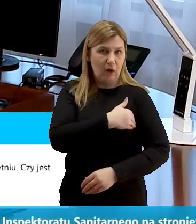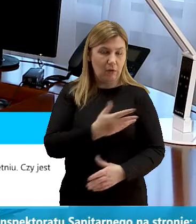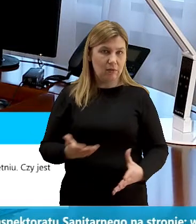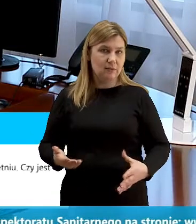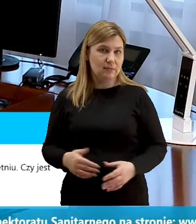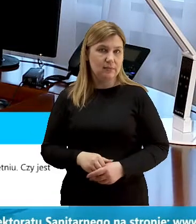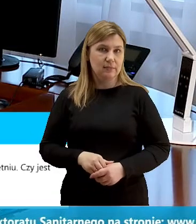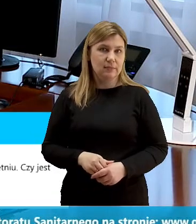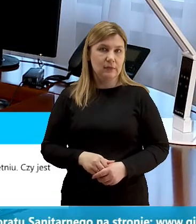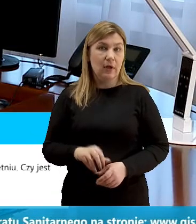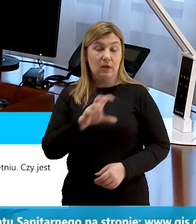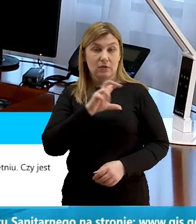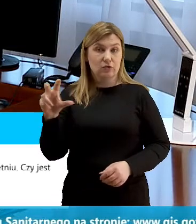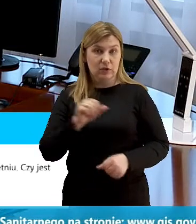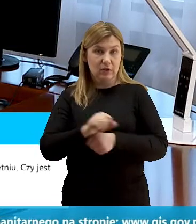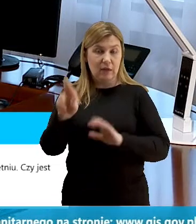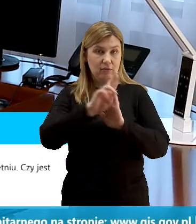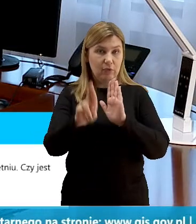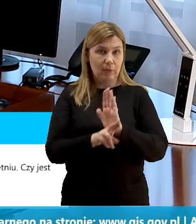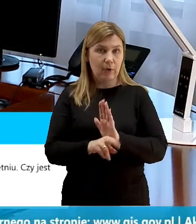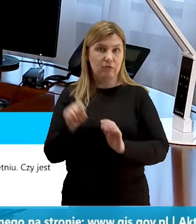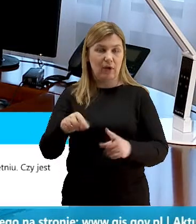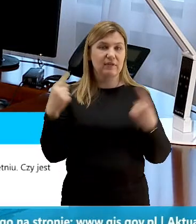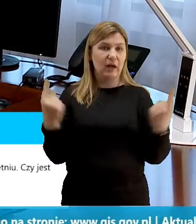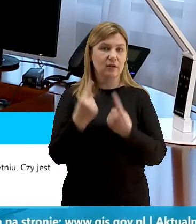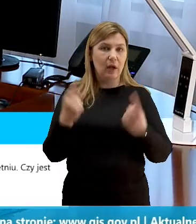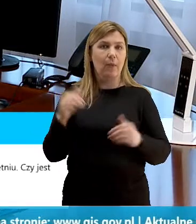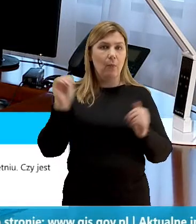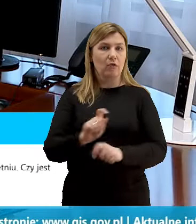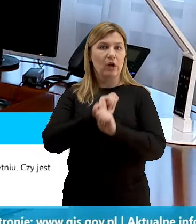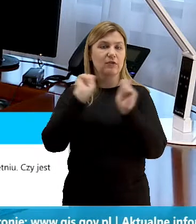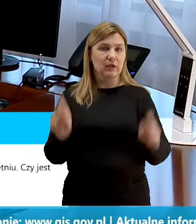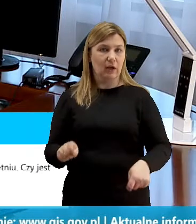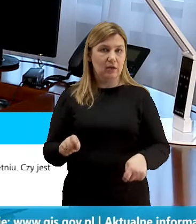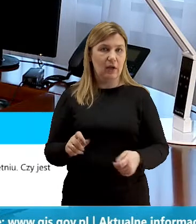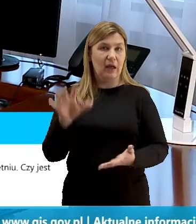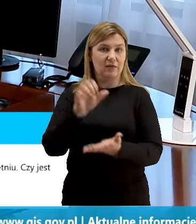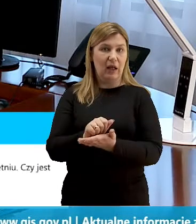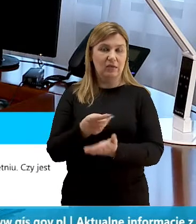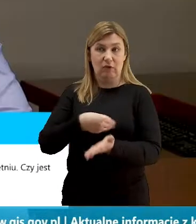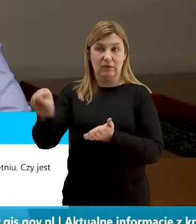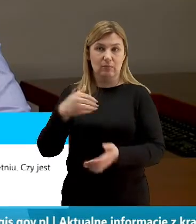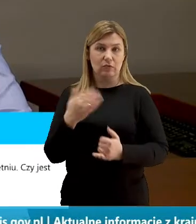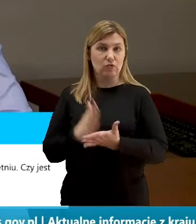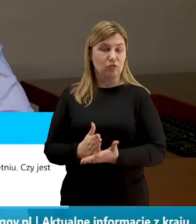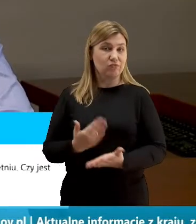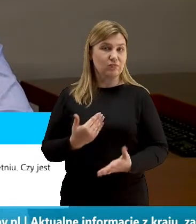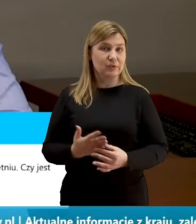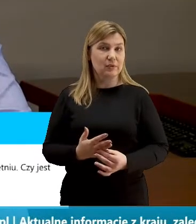Czy jest jakiś przepis mówiący, że w takiej sytuacji można zrezygnować, jeśli zaliczka jest zapłacona? Proszę Państwa,